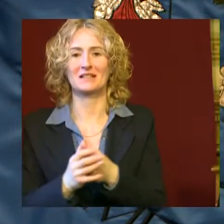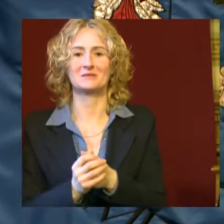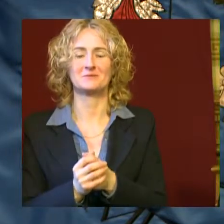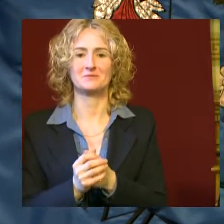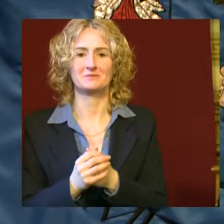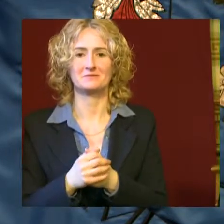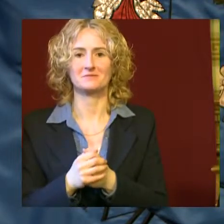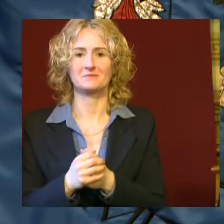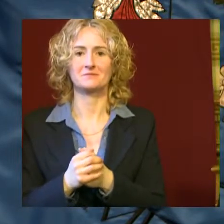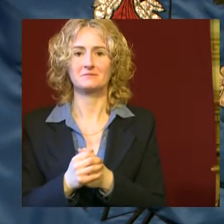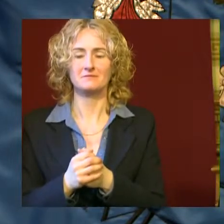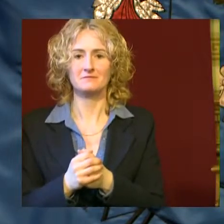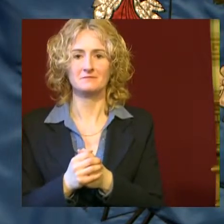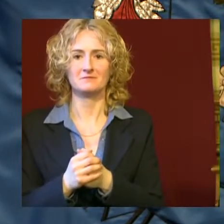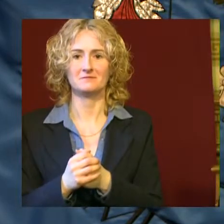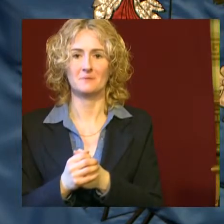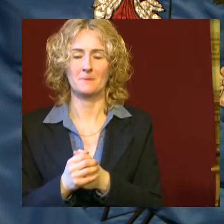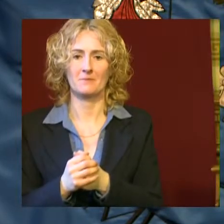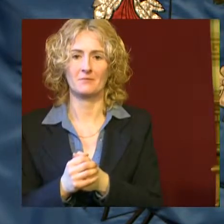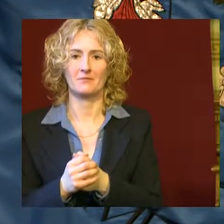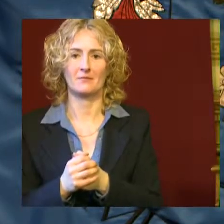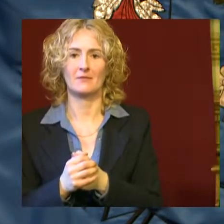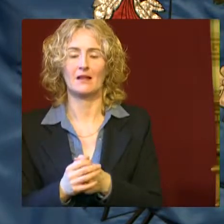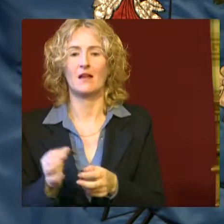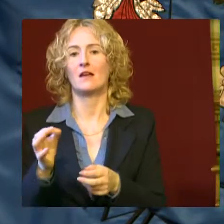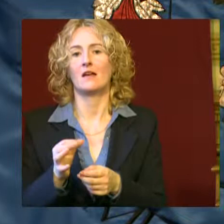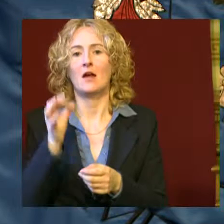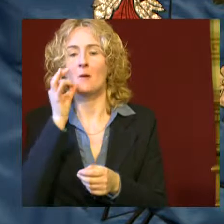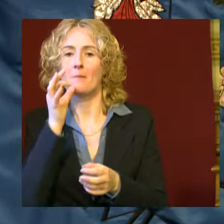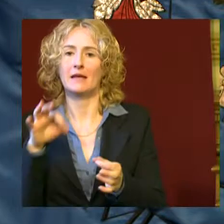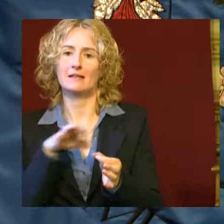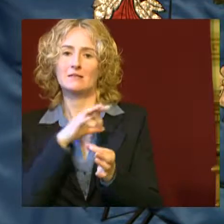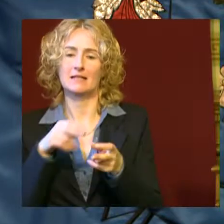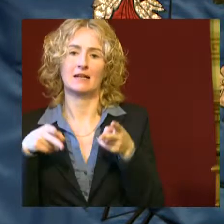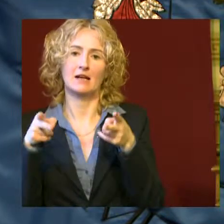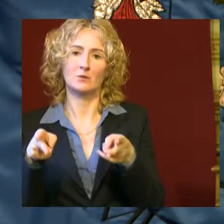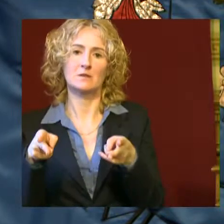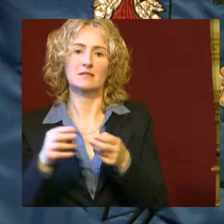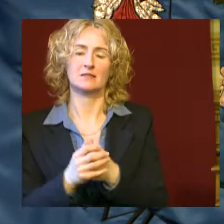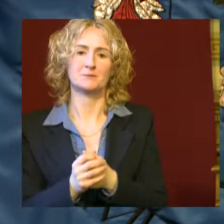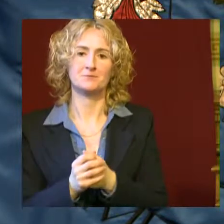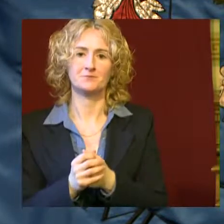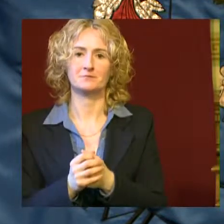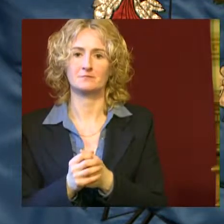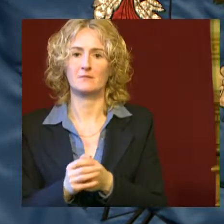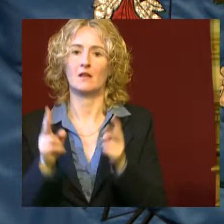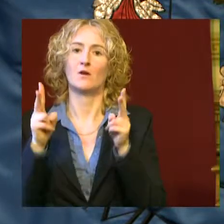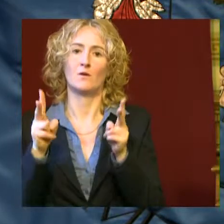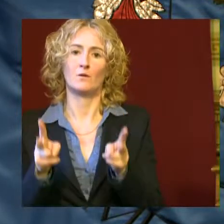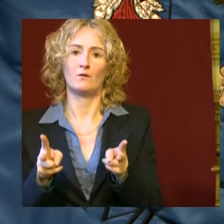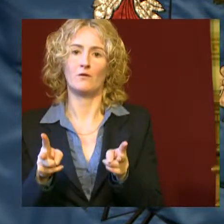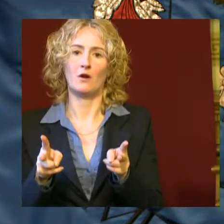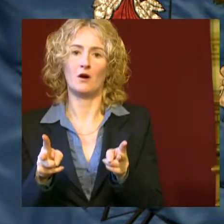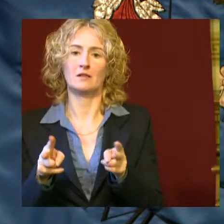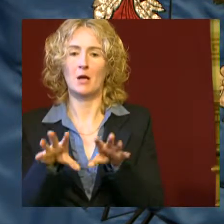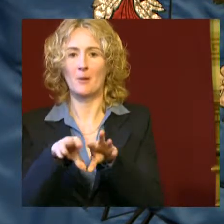elhelyezést nem tud biztosítani a migránsok számára. A miniszter azonban felhívta a figyelmet az emberiességi szempontok figyelembevételére